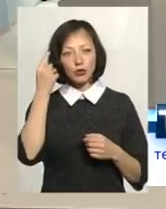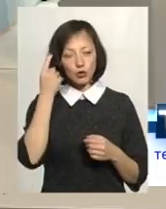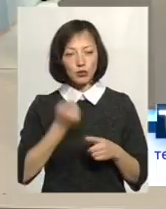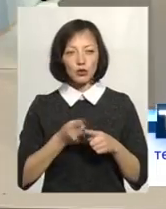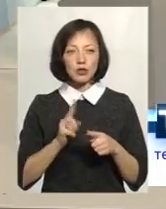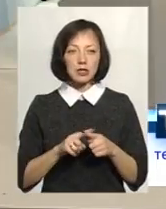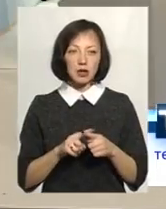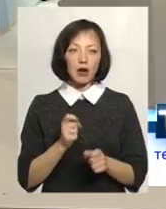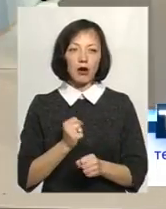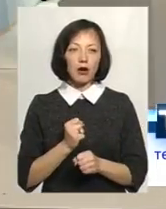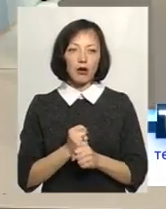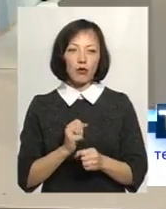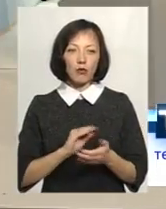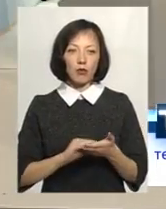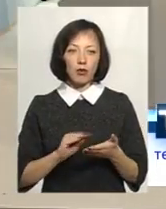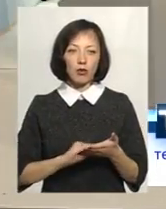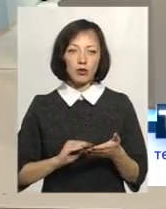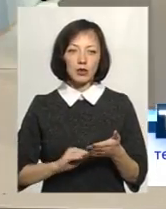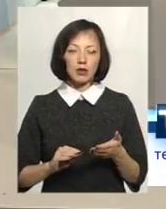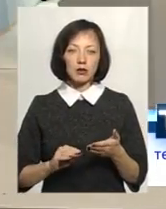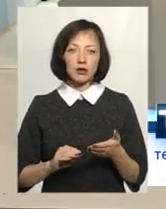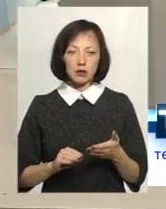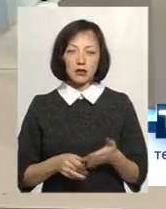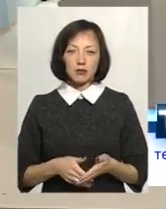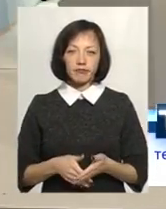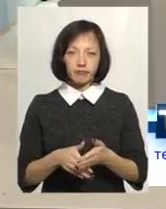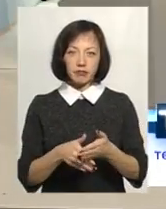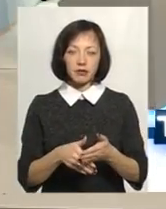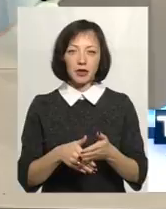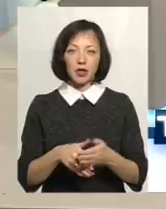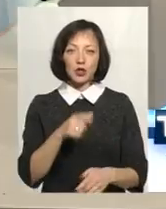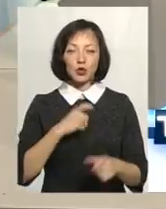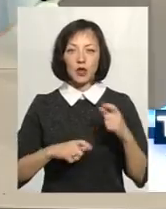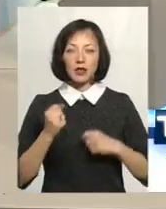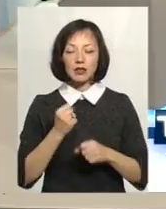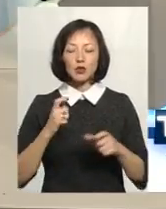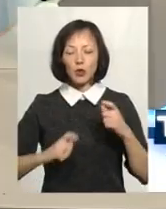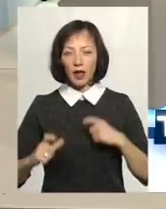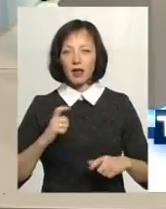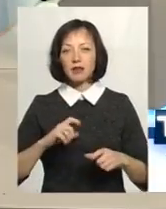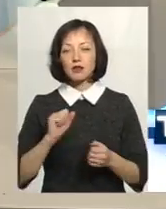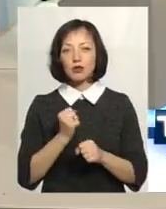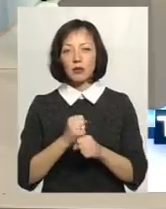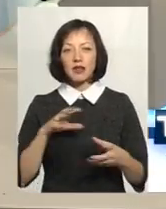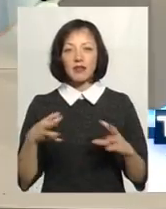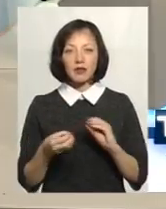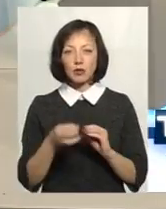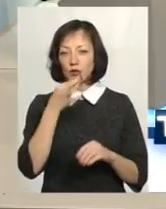що ця робота спонукає студентів зробити висновки, не тільки студентів, і